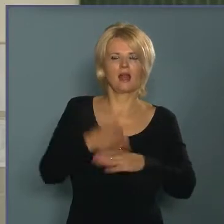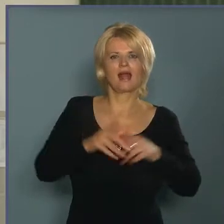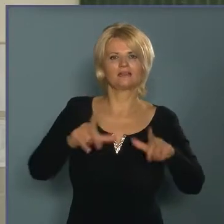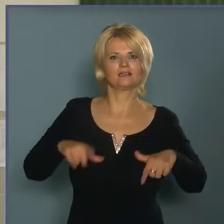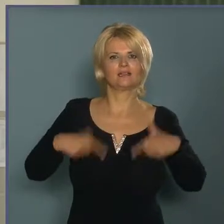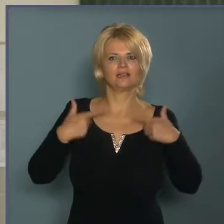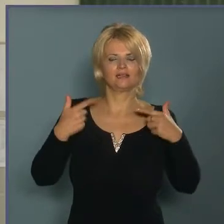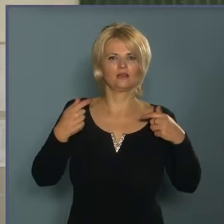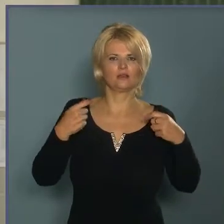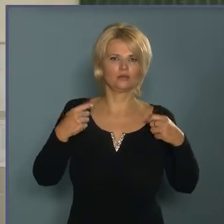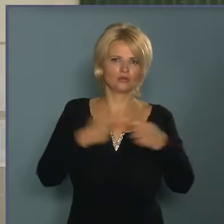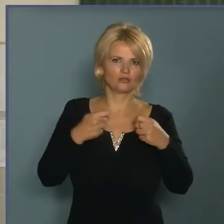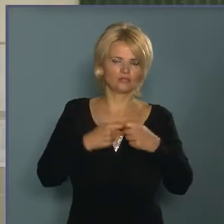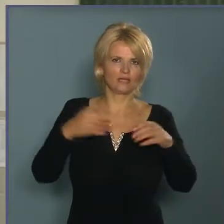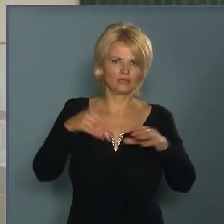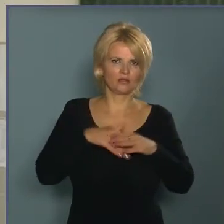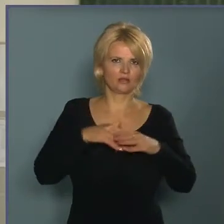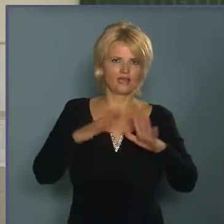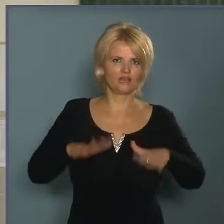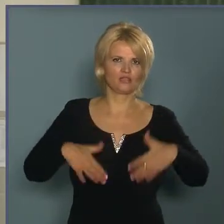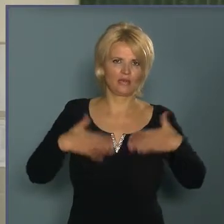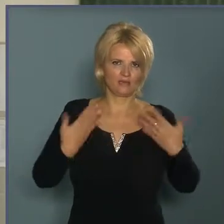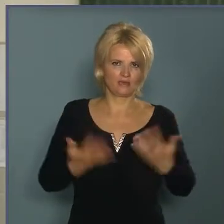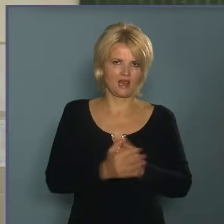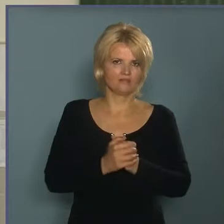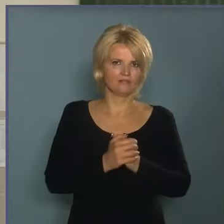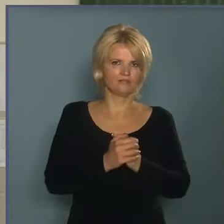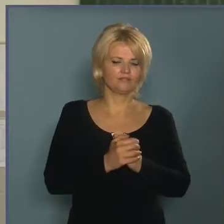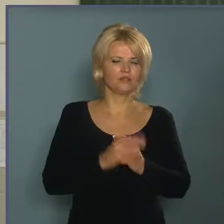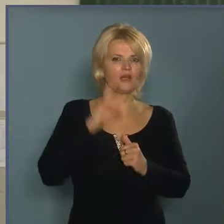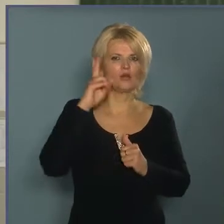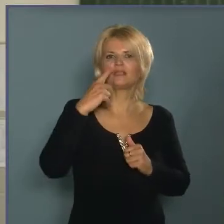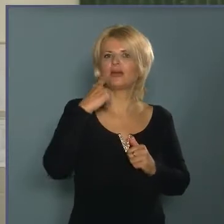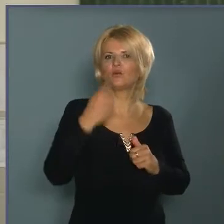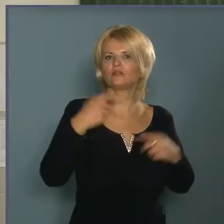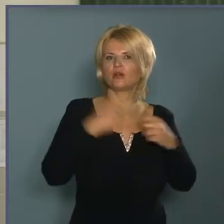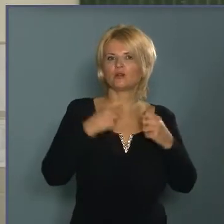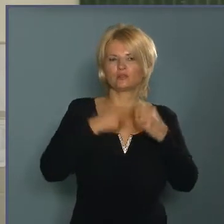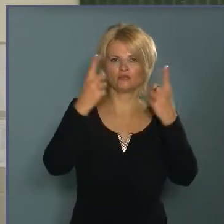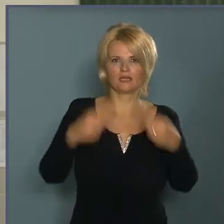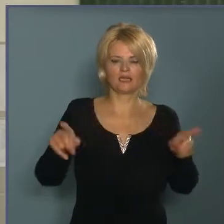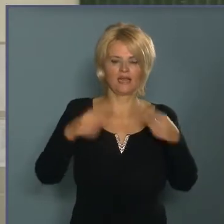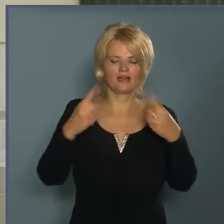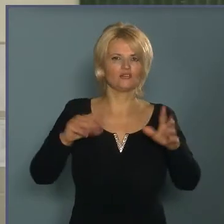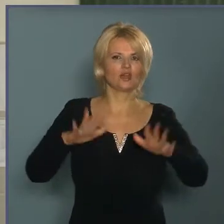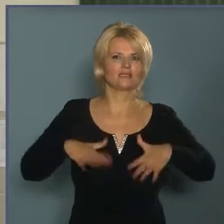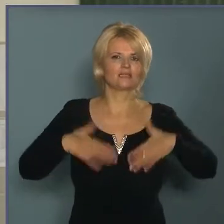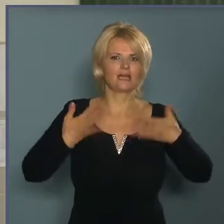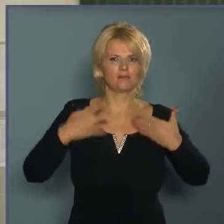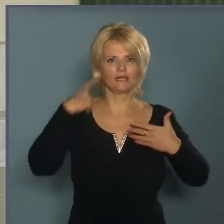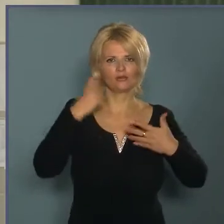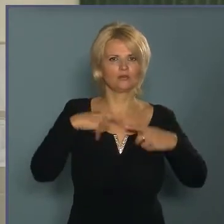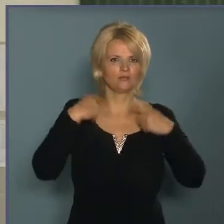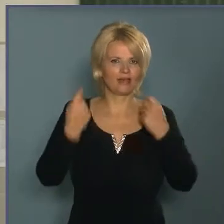közösséghez tartozás élményét. Különben számkivetetnek érezzük magunkat. Kodály mondta, hogy a közös éneklés az az élményt meg